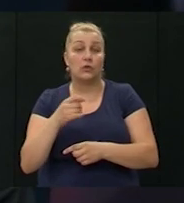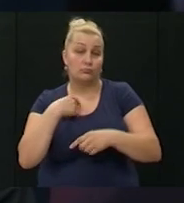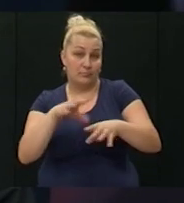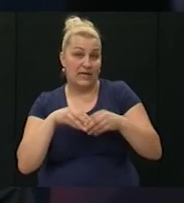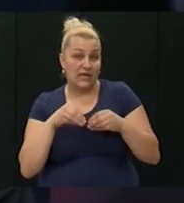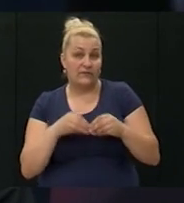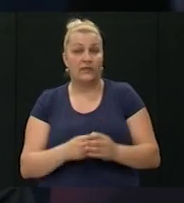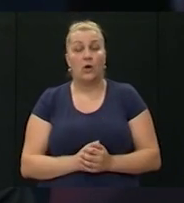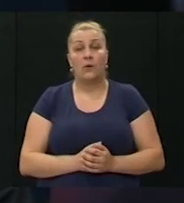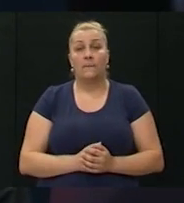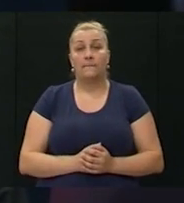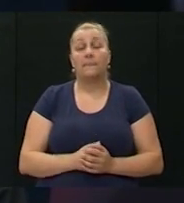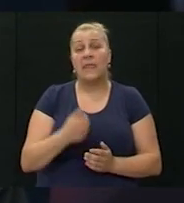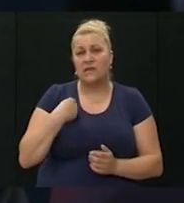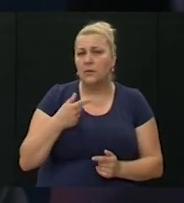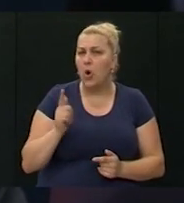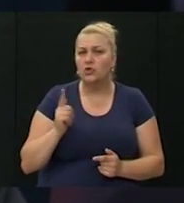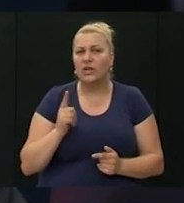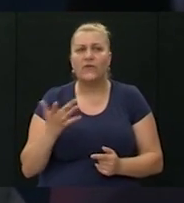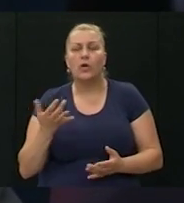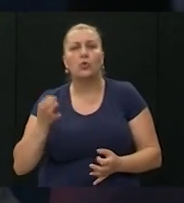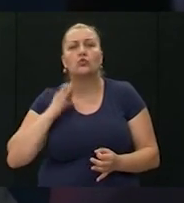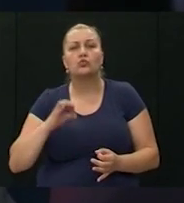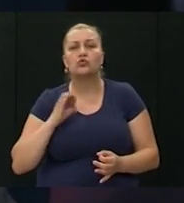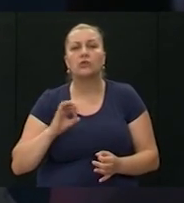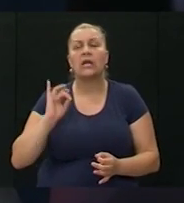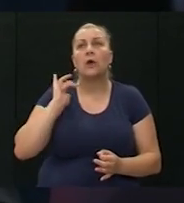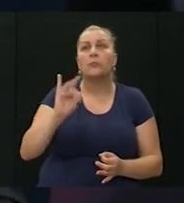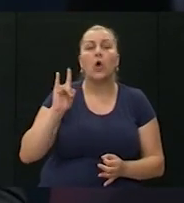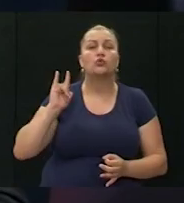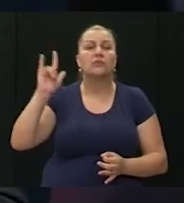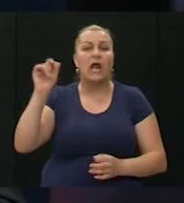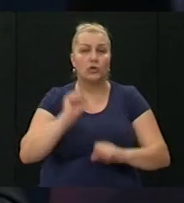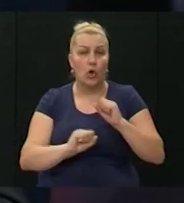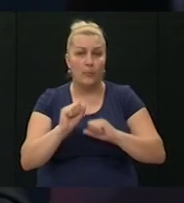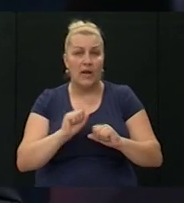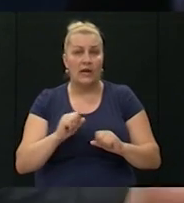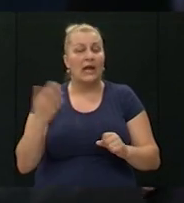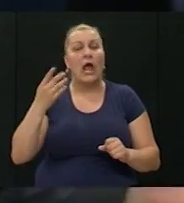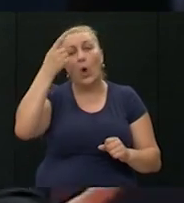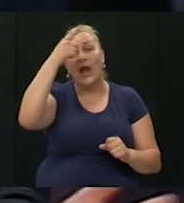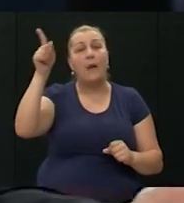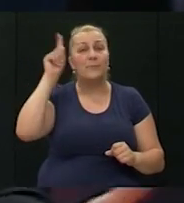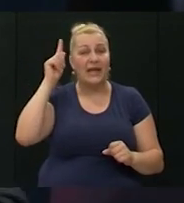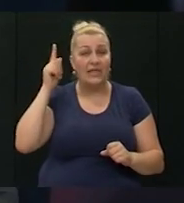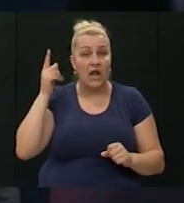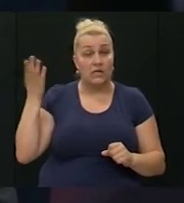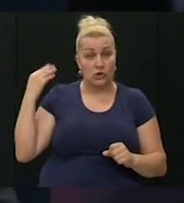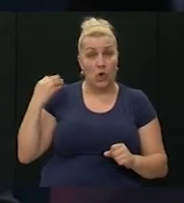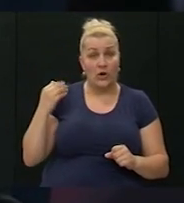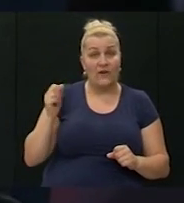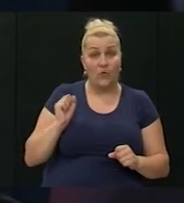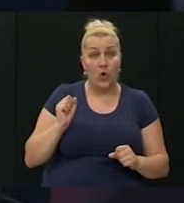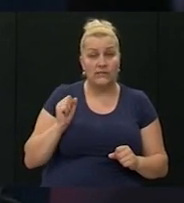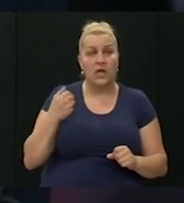četvrte brigade, Ivo Jelić i ja sam očekivao neku dužnost protuzračne obrane, kao kapetan iz one vojske sam došao, dakle,